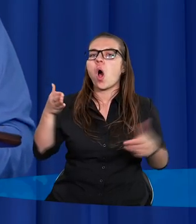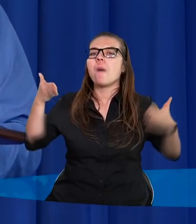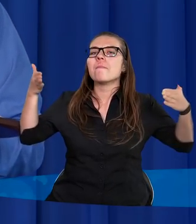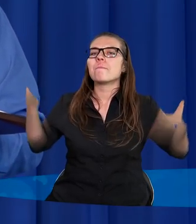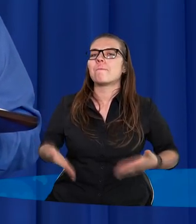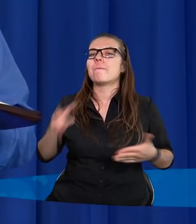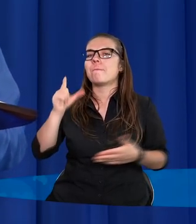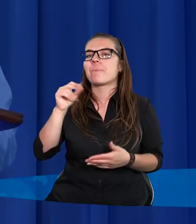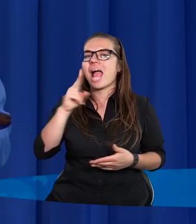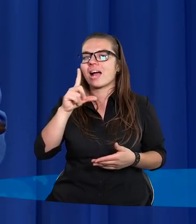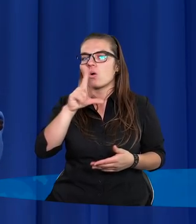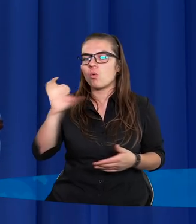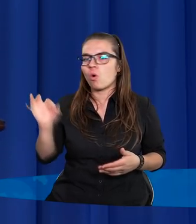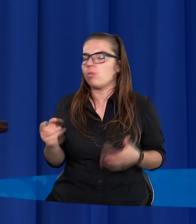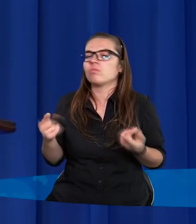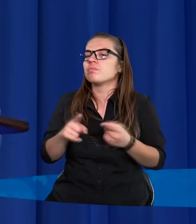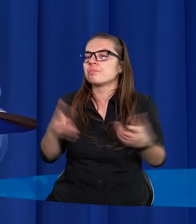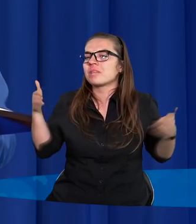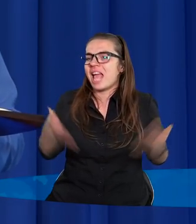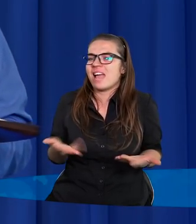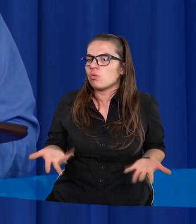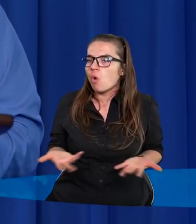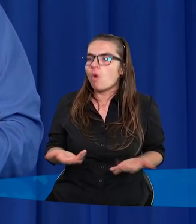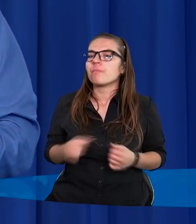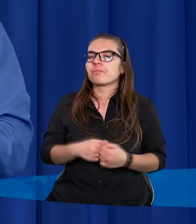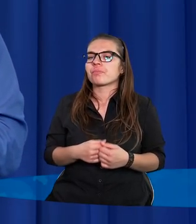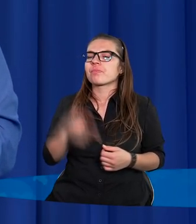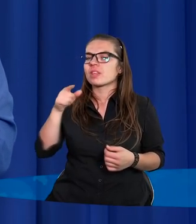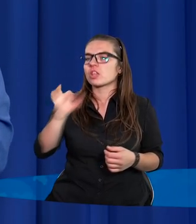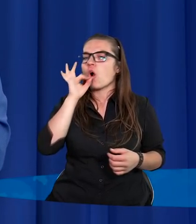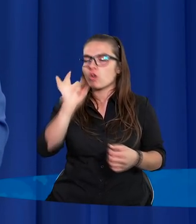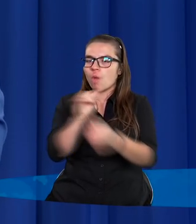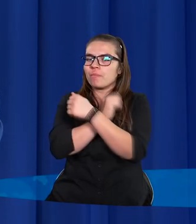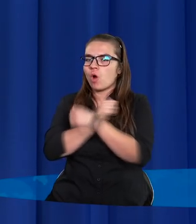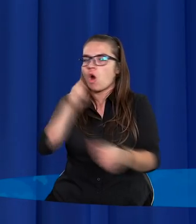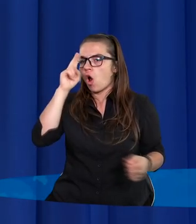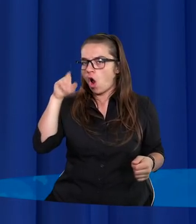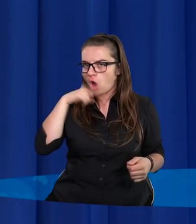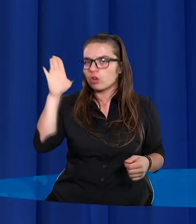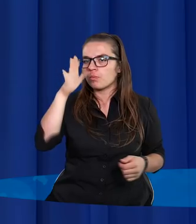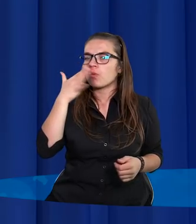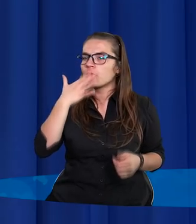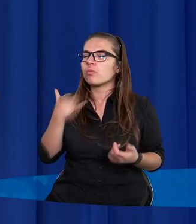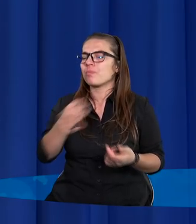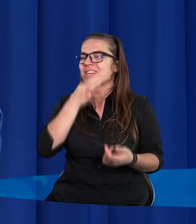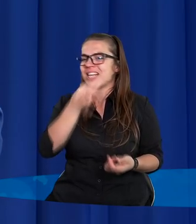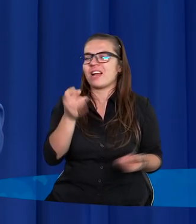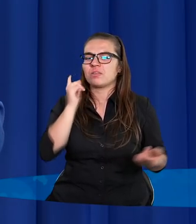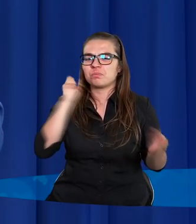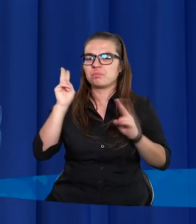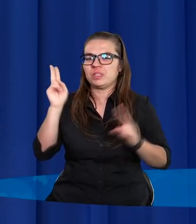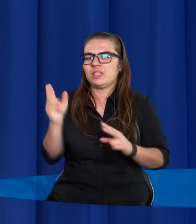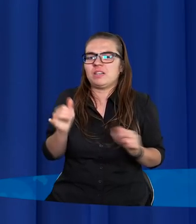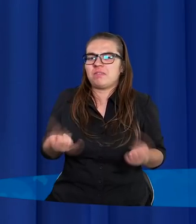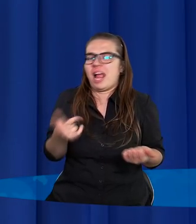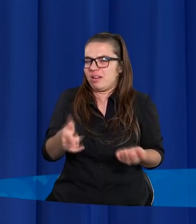Dlaczego właśnie piekło? Jeżeli mówimy o dobrym, kochającym Bogu, to pytanie brzmi, czy